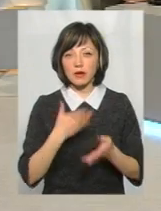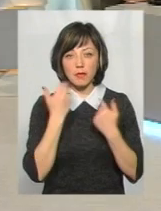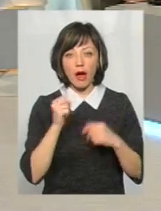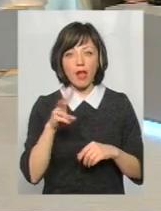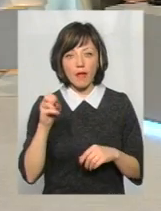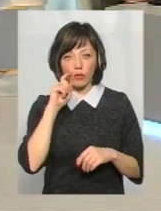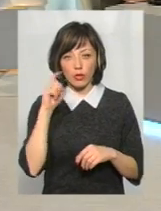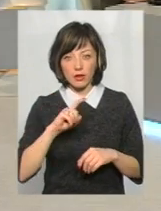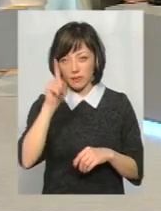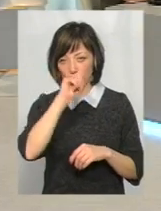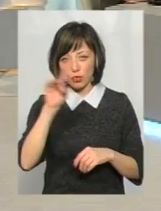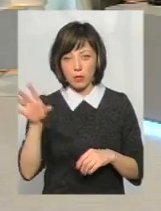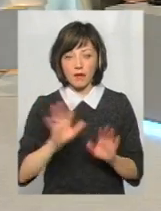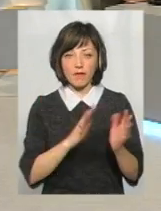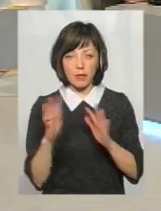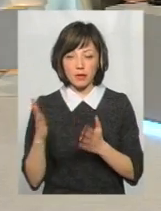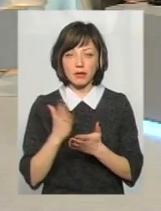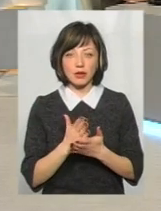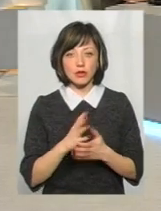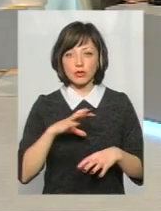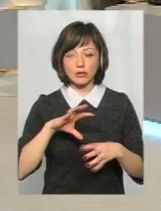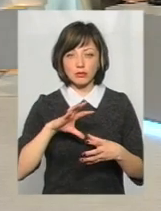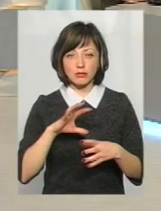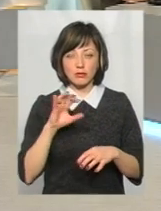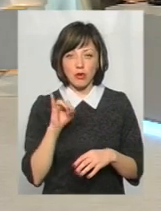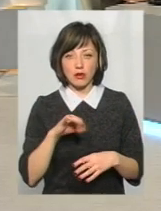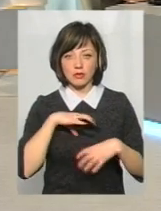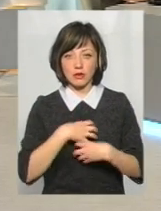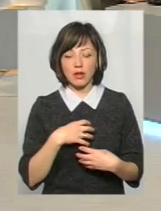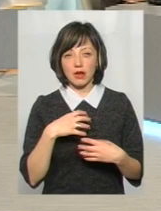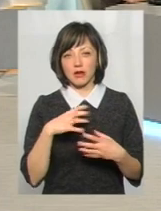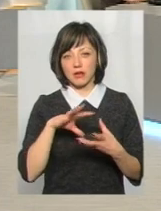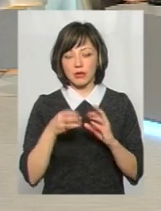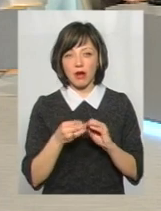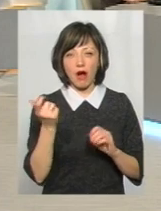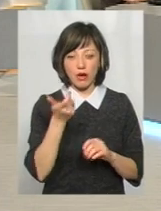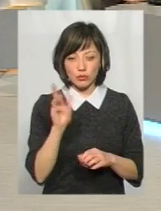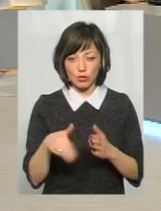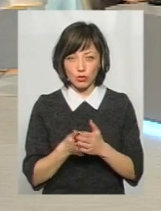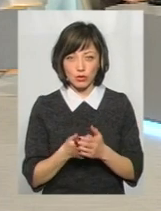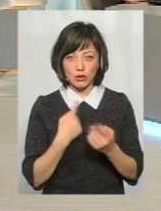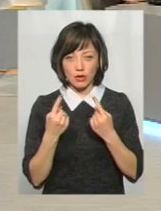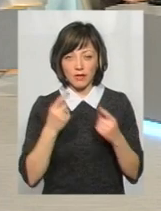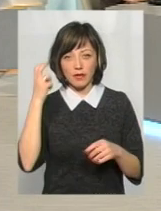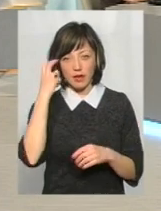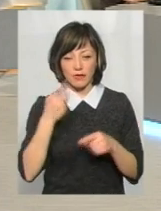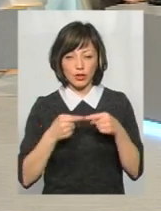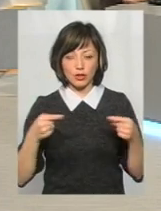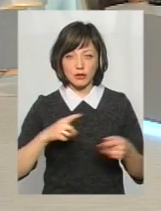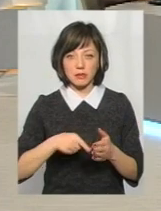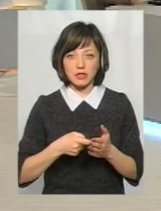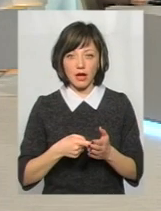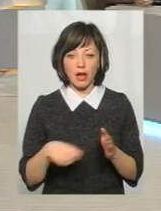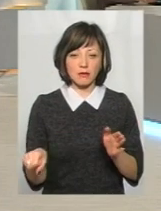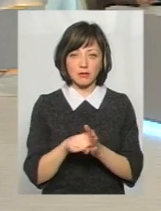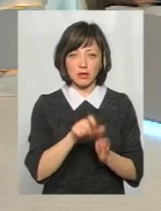але ж в Україні відомі прецеденти з дуже сумними наслідками. і в Харкові досі йде про це мова, і в Києві, і в інших містах